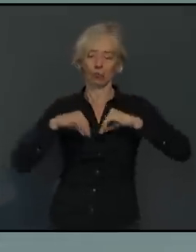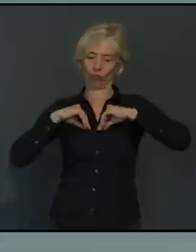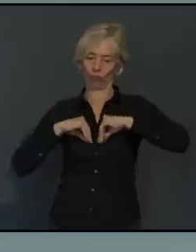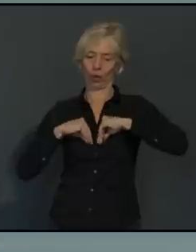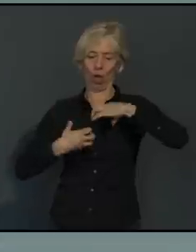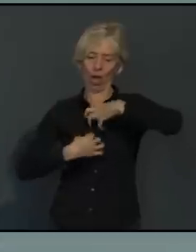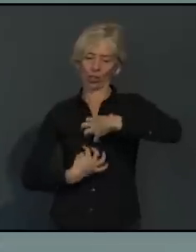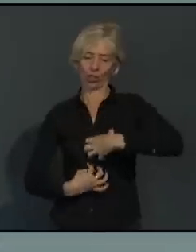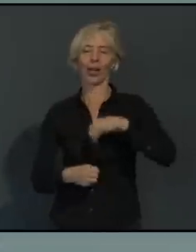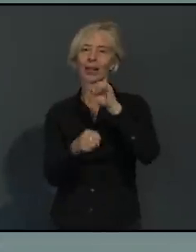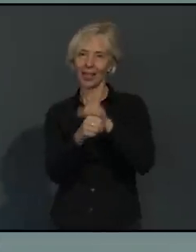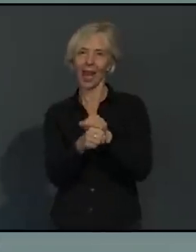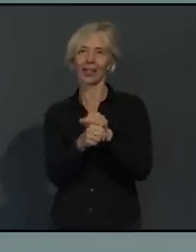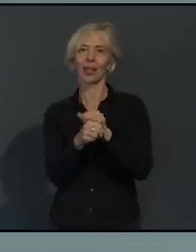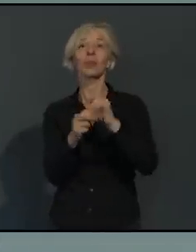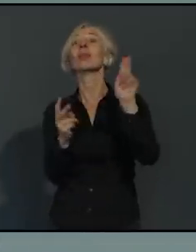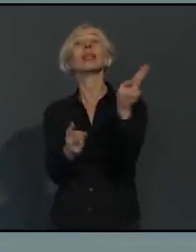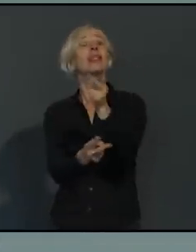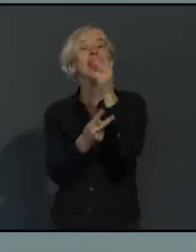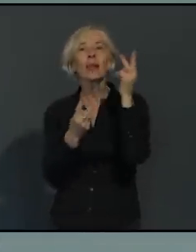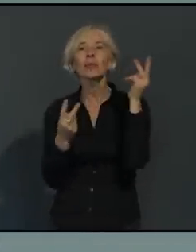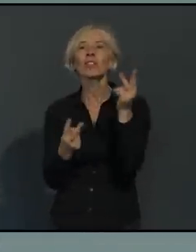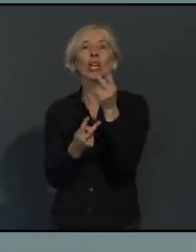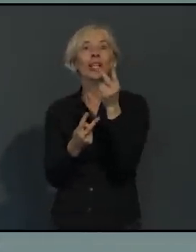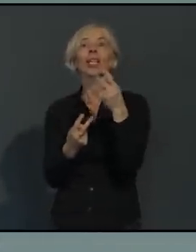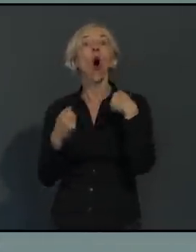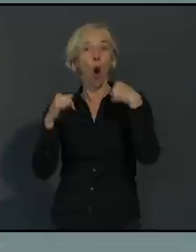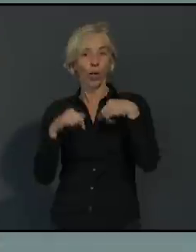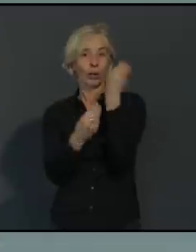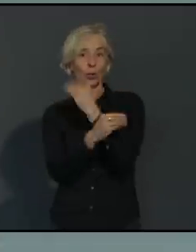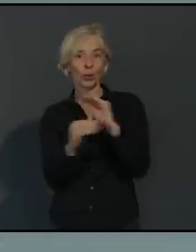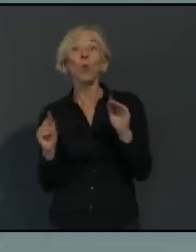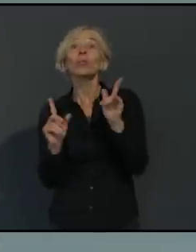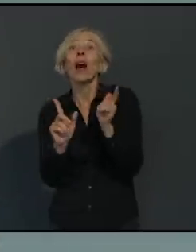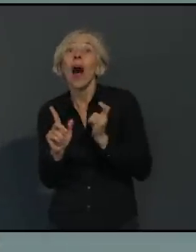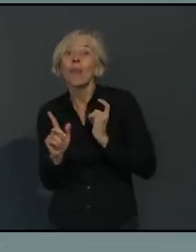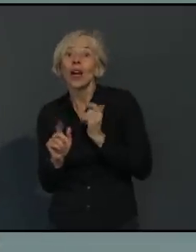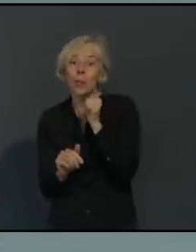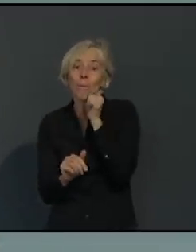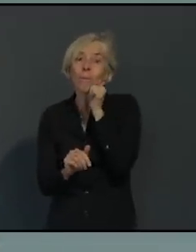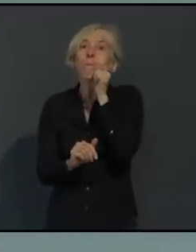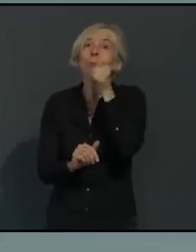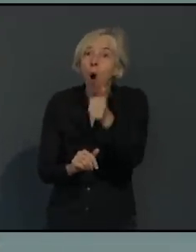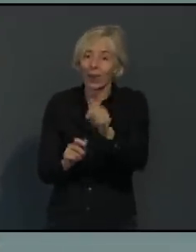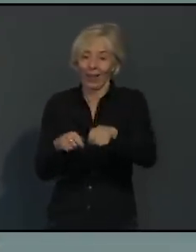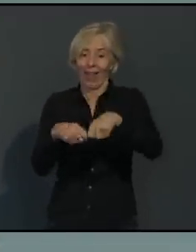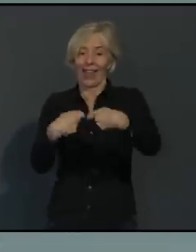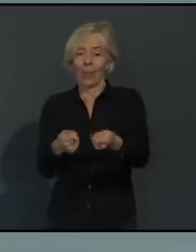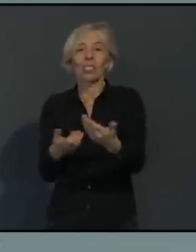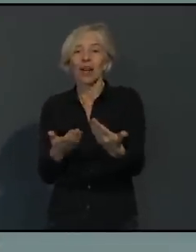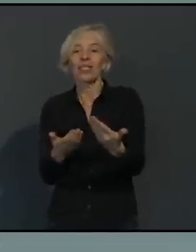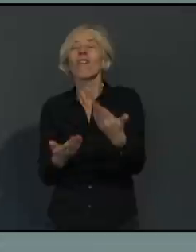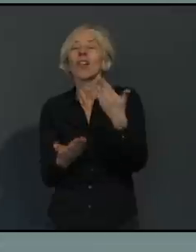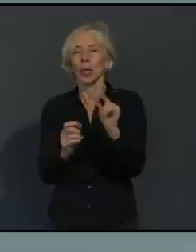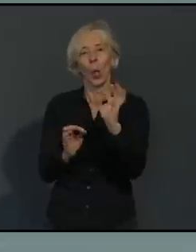unter allen Vorbehalten bezüglich der Beschlüssen der Ministerpräsidentenkonferenz. Es kann also auch noch mal kurzfristig zu Änderungen kommen, weil